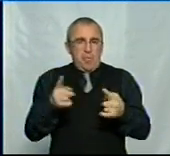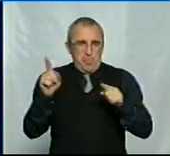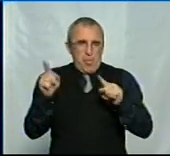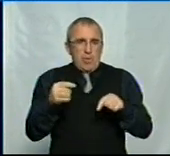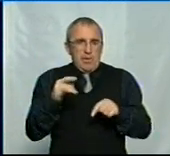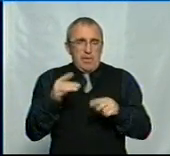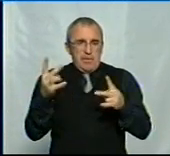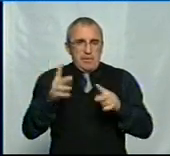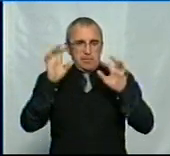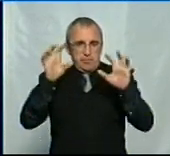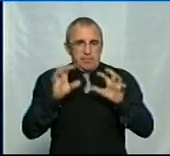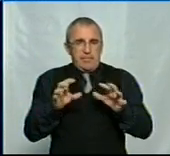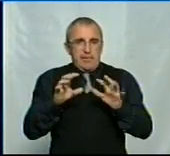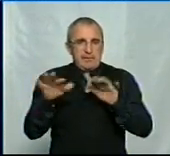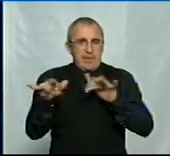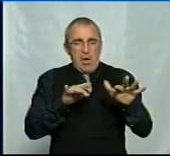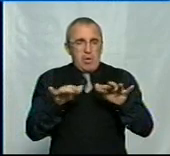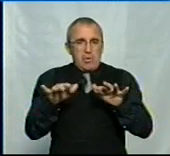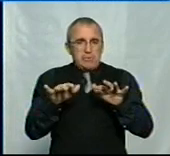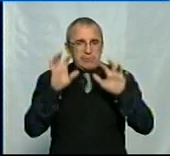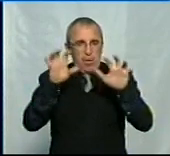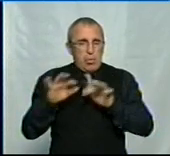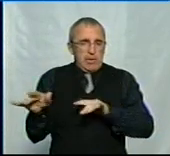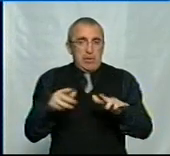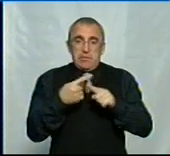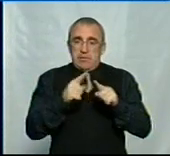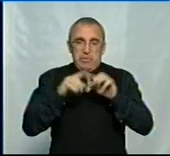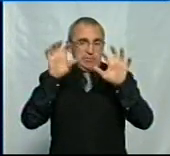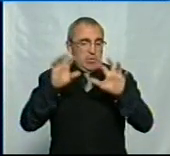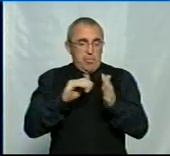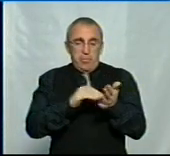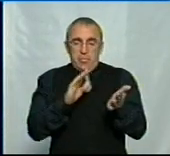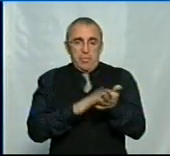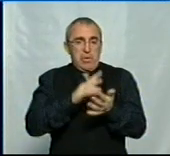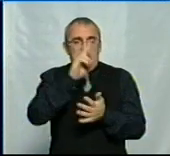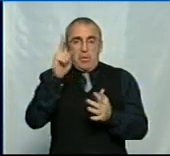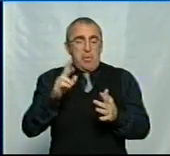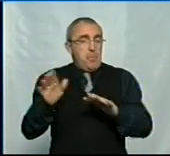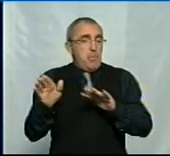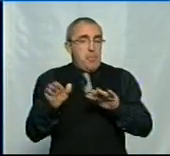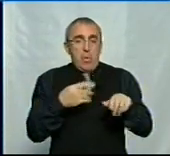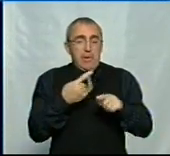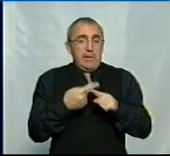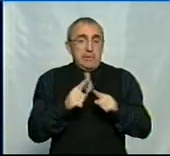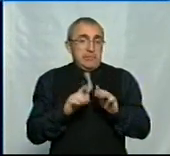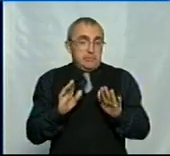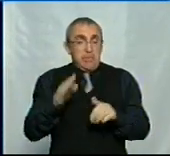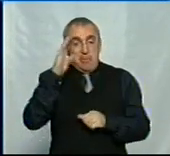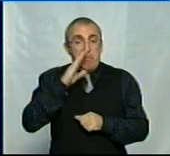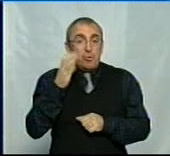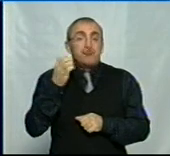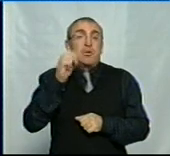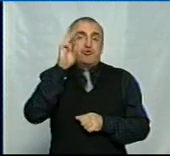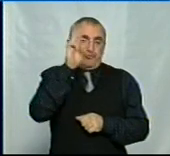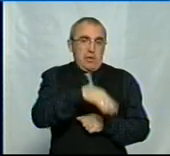законодавчі дії. Це законом все прописано. І ніхто навіть потім не цей. І батьки ще й